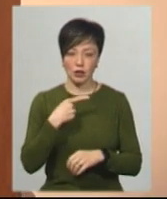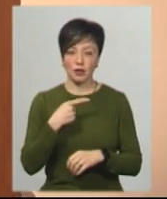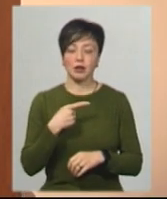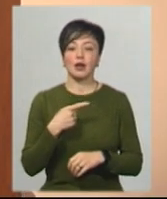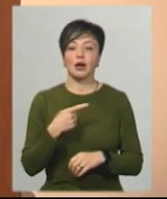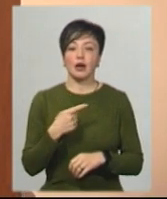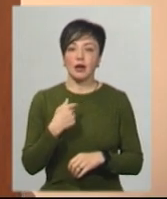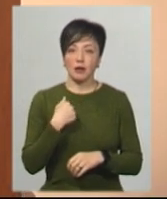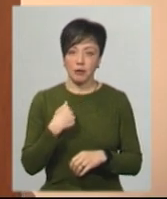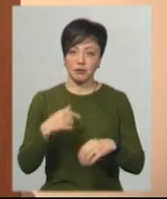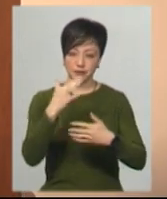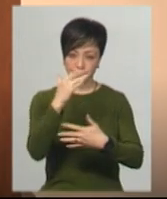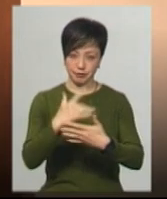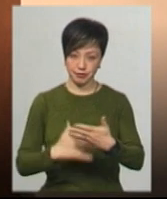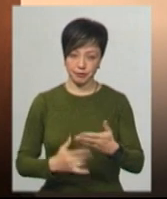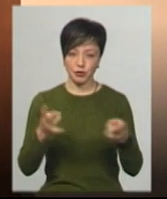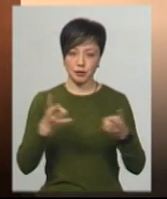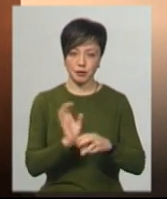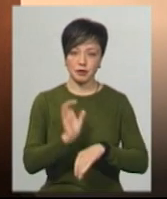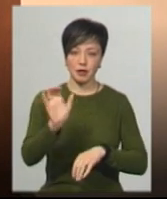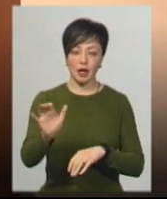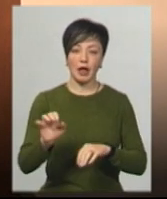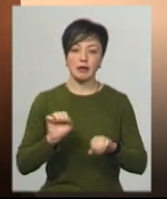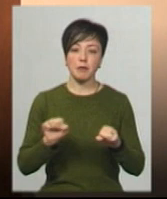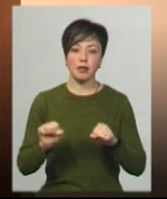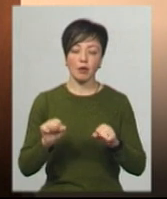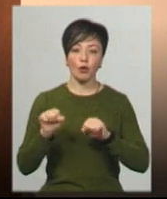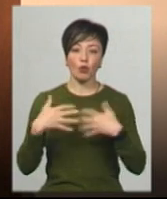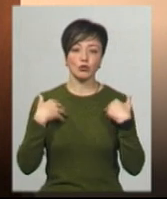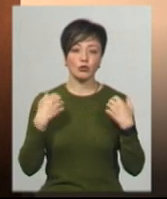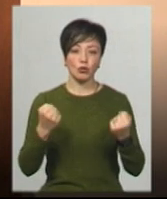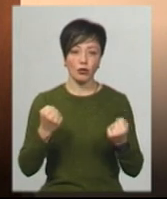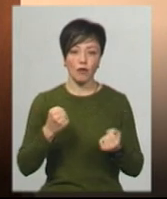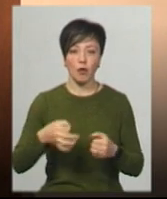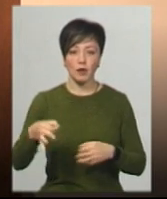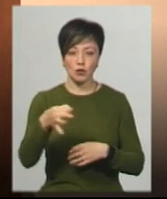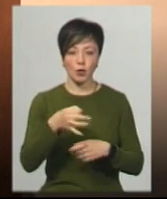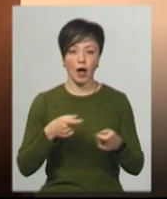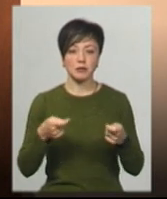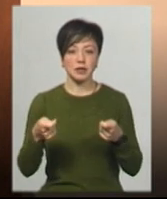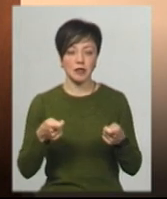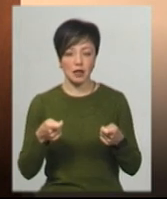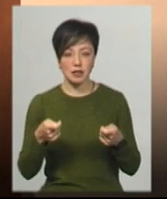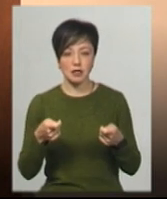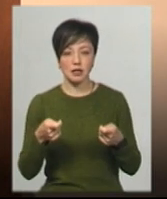була сформована потреба, яка скерована до Департаменту охорони здоров'я Хмельницької обласної адміністрації,